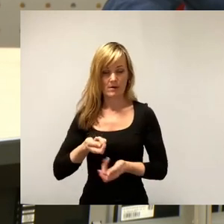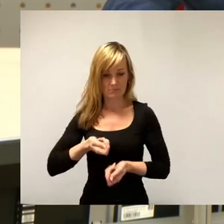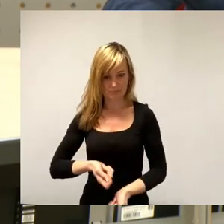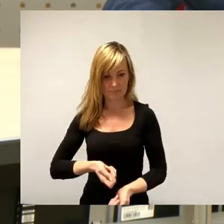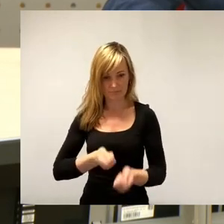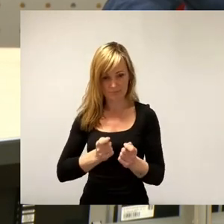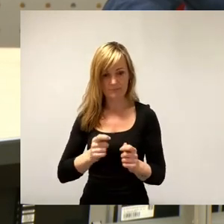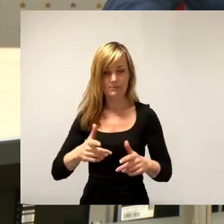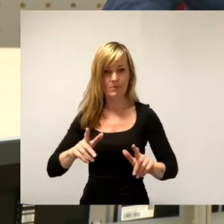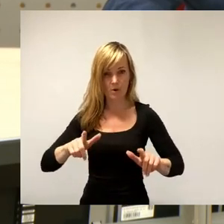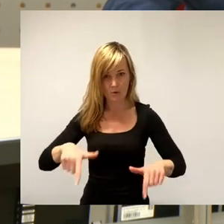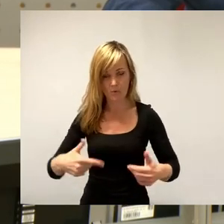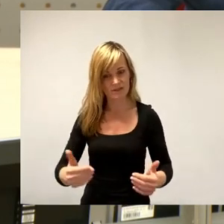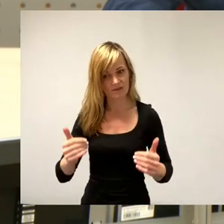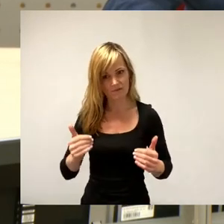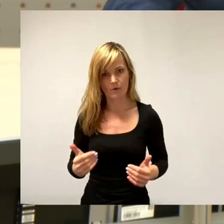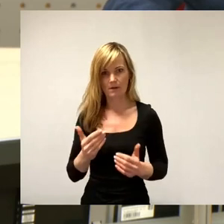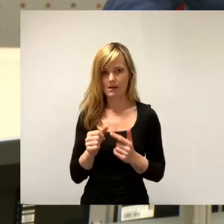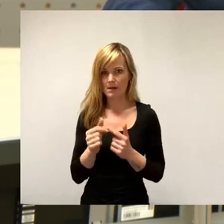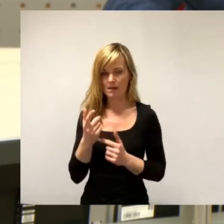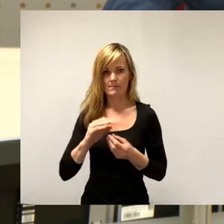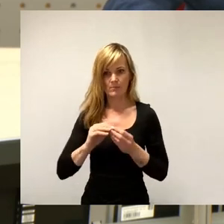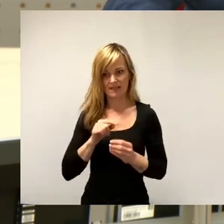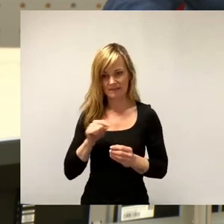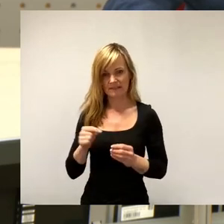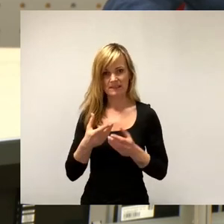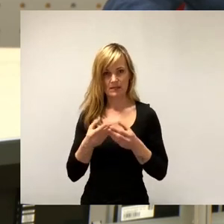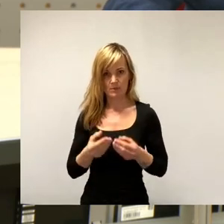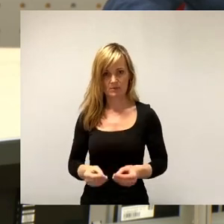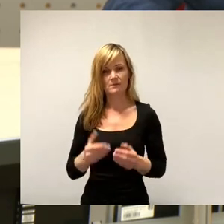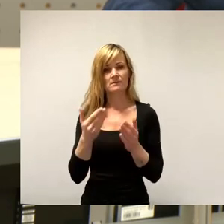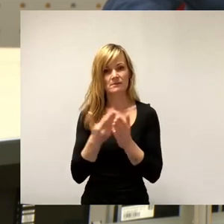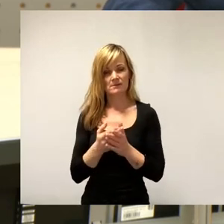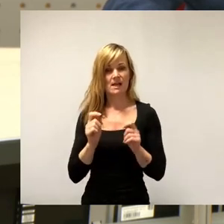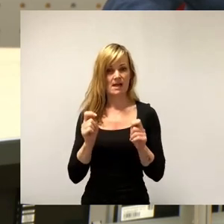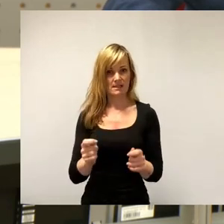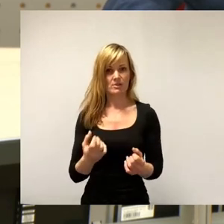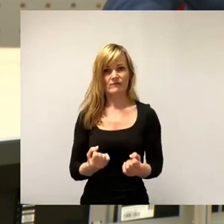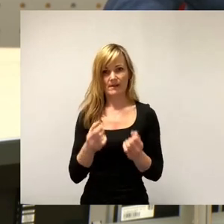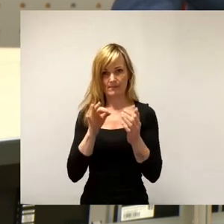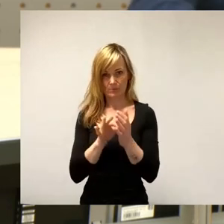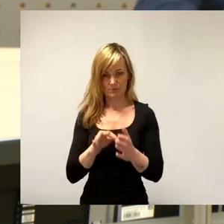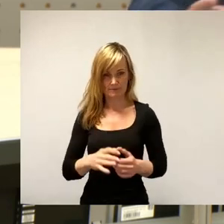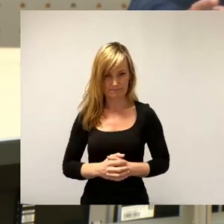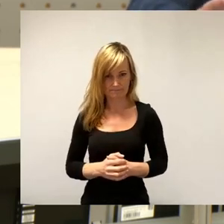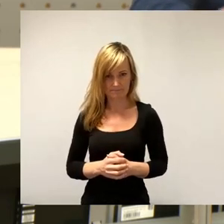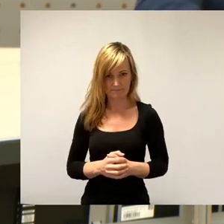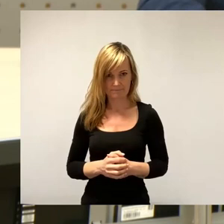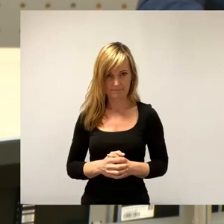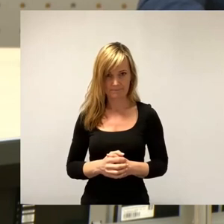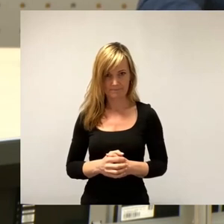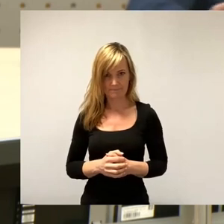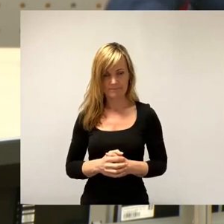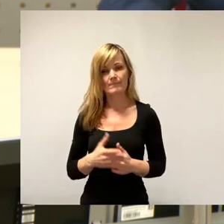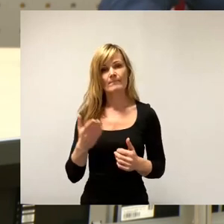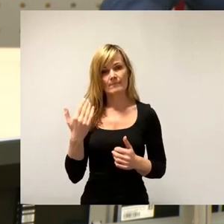gelöst werden muss. Darauf wollen wir mit diesem Antrag auch hier den Schwerpunkt setzen. Infolge der Ansiedlungsentscheidung von